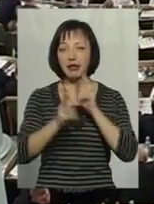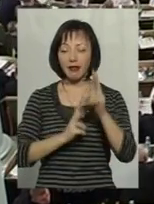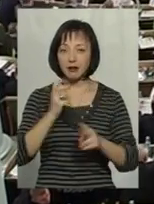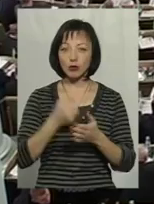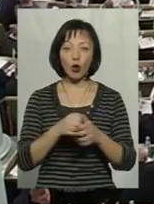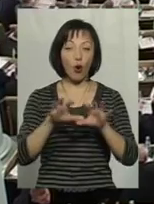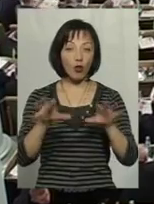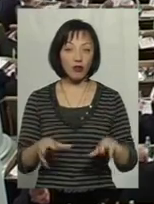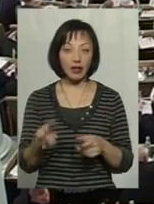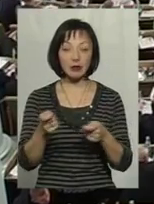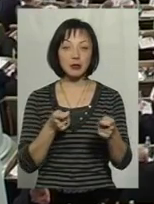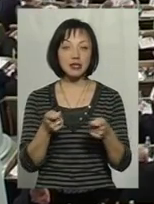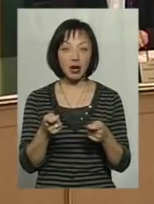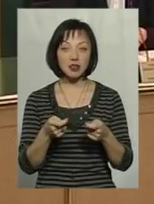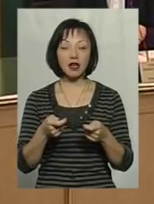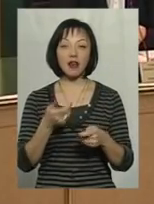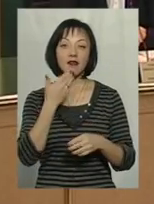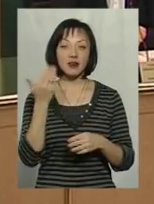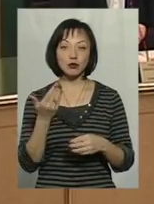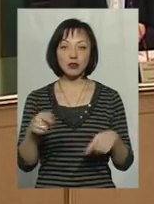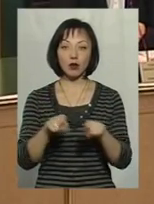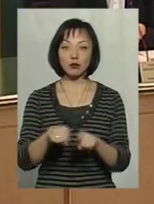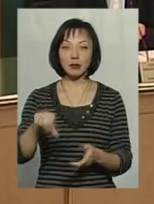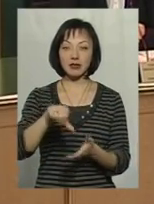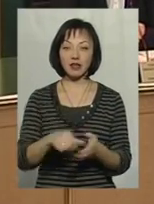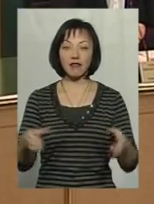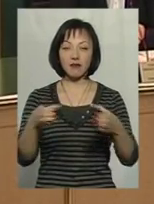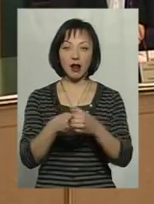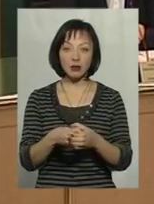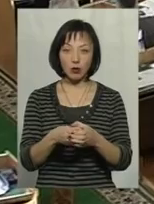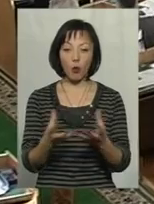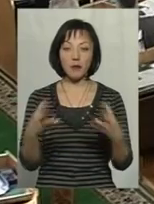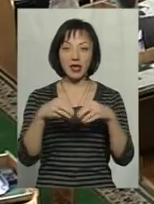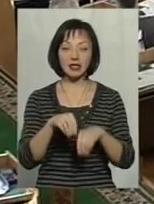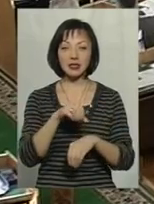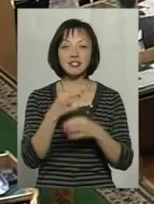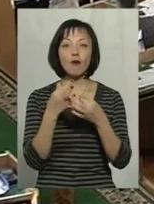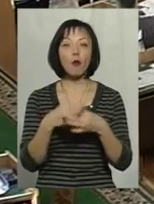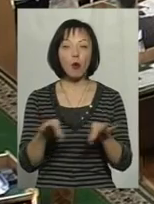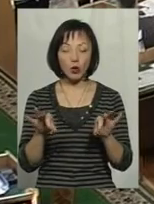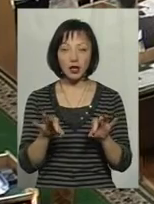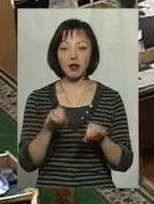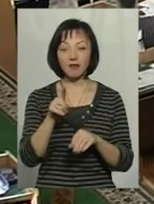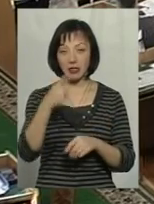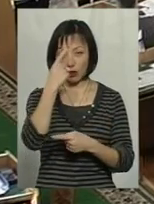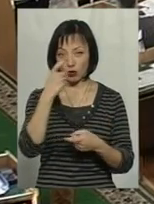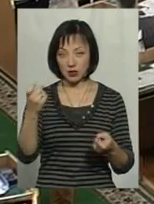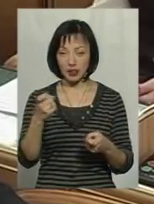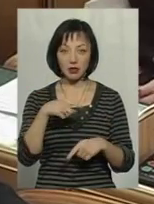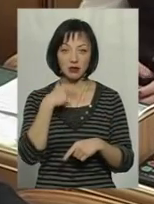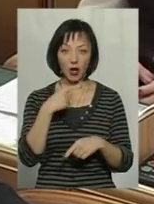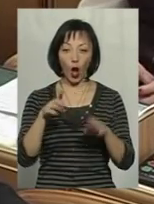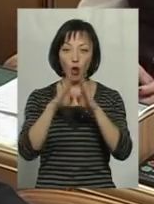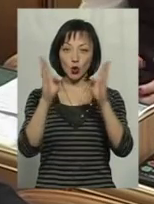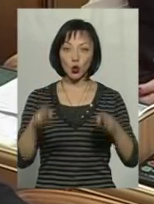до голови облдержадміністрації виступили також представники фракції Всеукраїнського об'єднання «Свобода». Вони наголосили, мовляв,